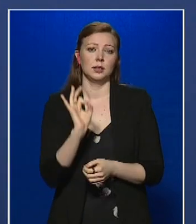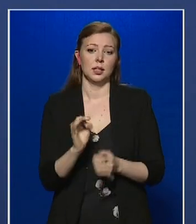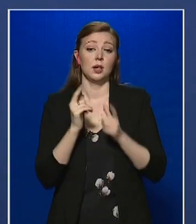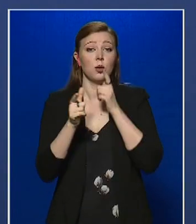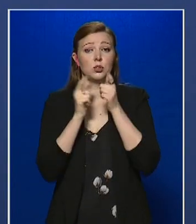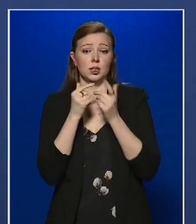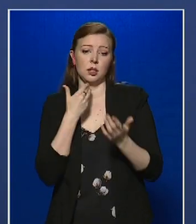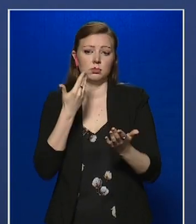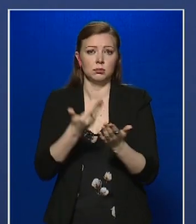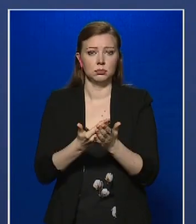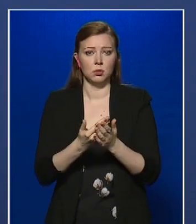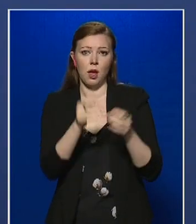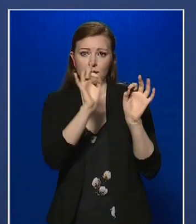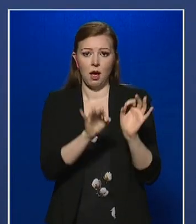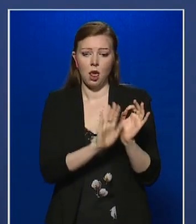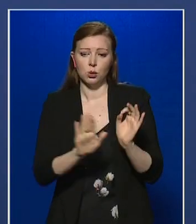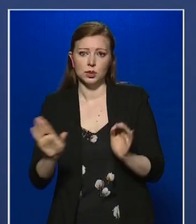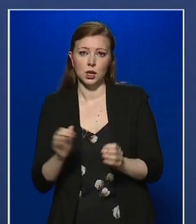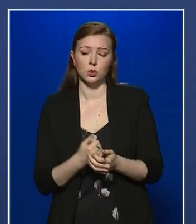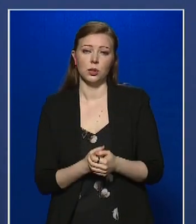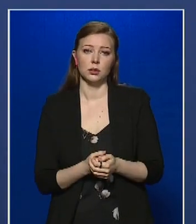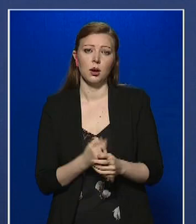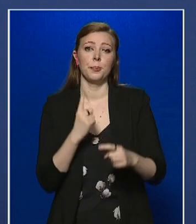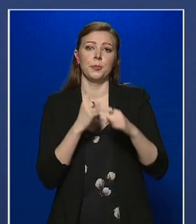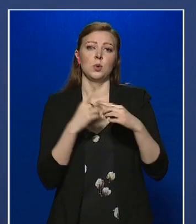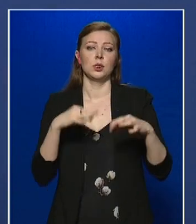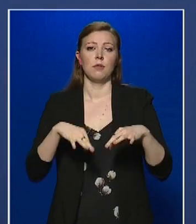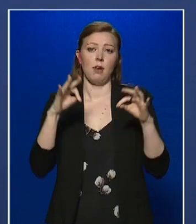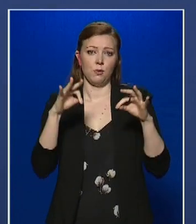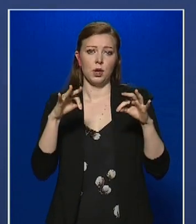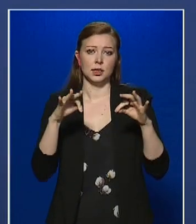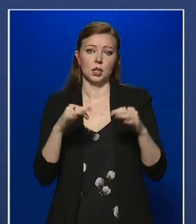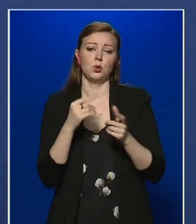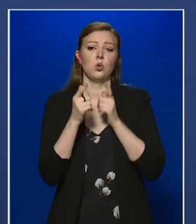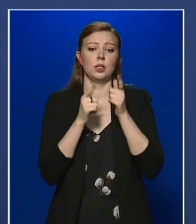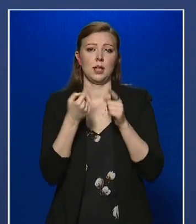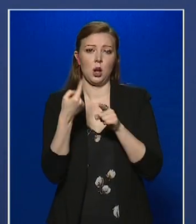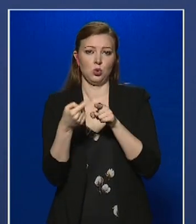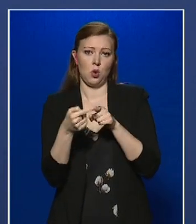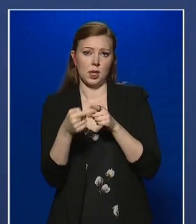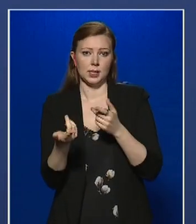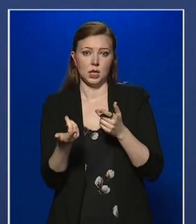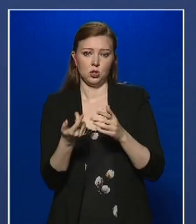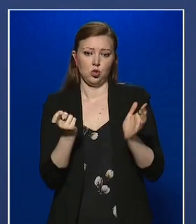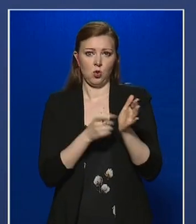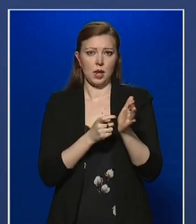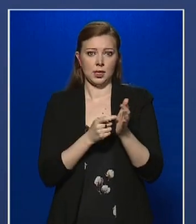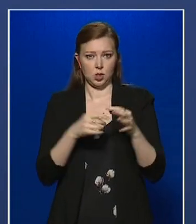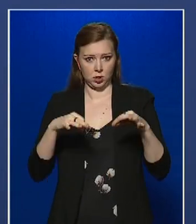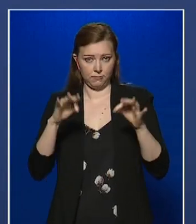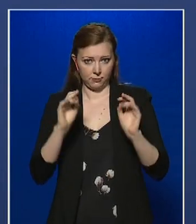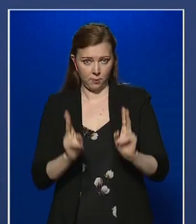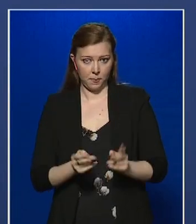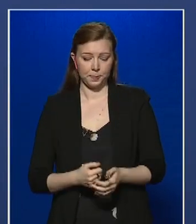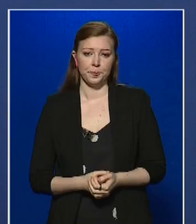hitelt kínálunk a vállalkozásoknak, illetve felfüggesztettük a hiteleik törlesztésére való kötelezettségüket.